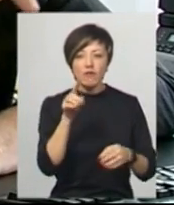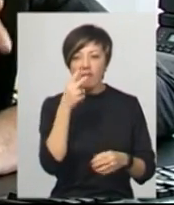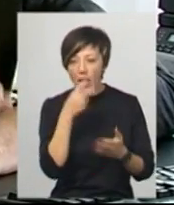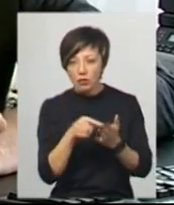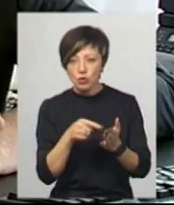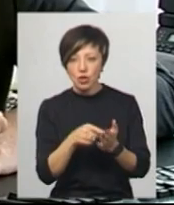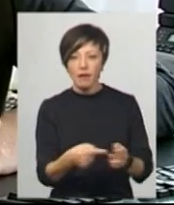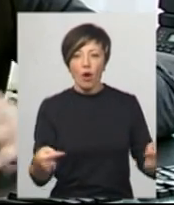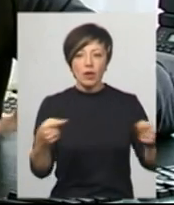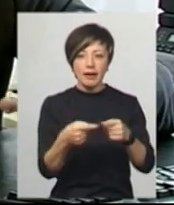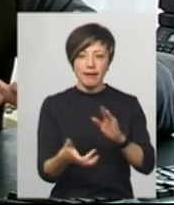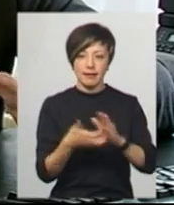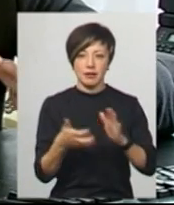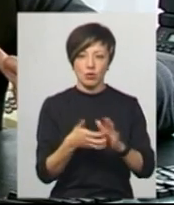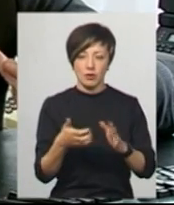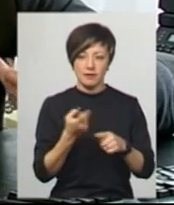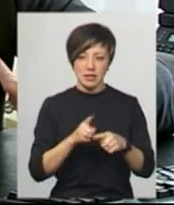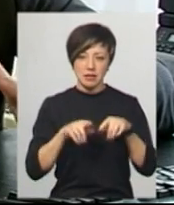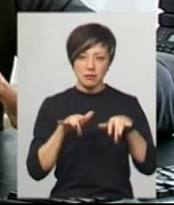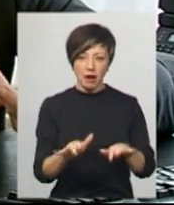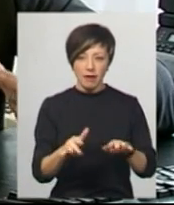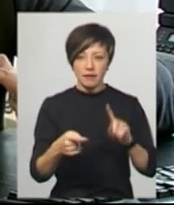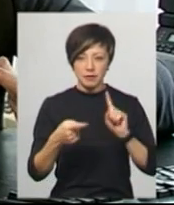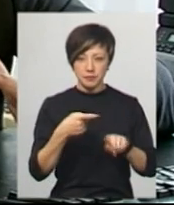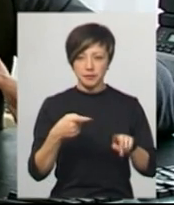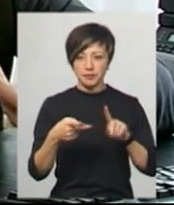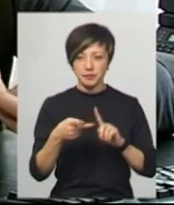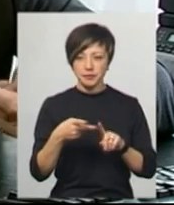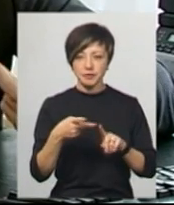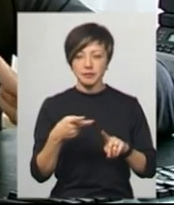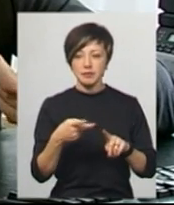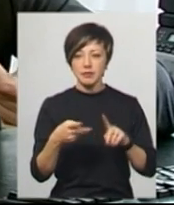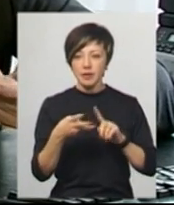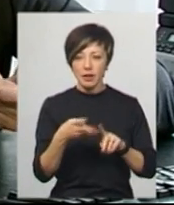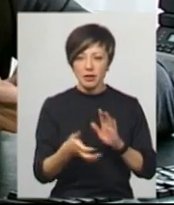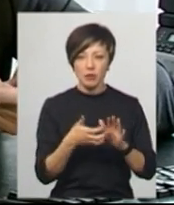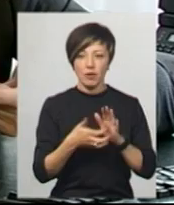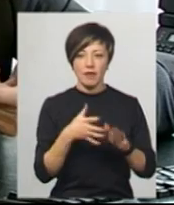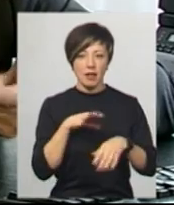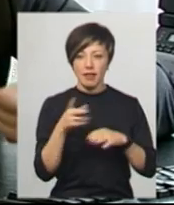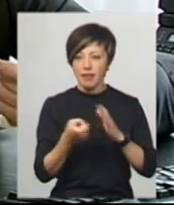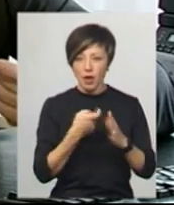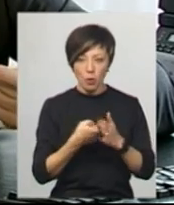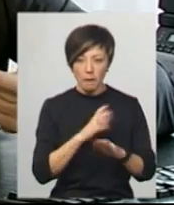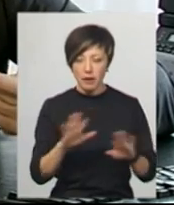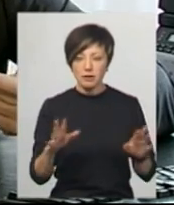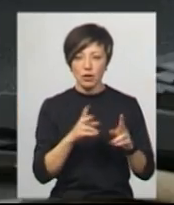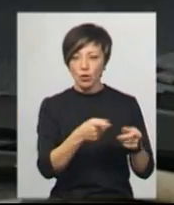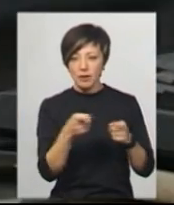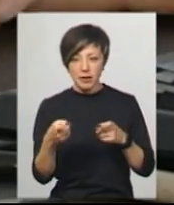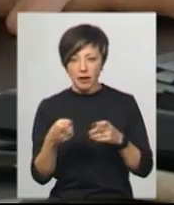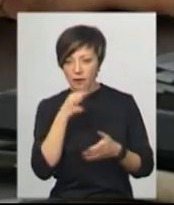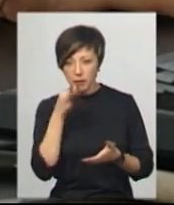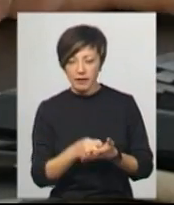на конкретні недоліки. цій справі, чи те не проведений, то й недопитаний, чи того не притягнути до